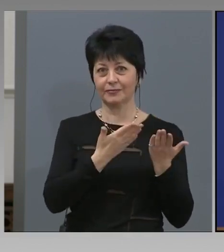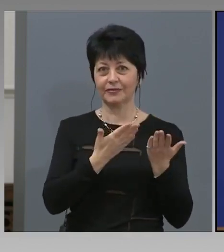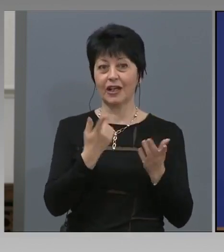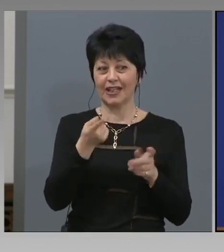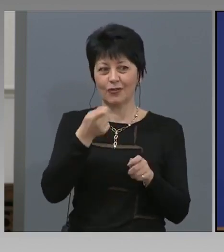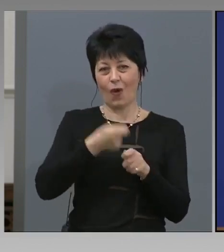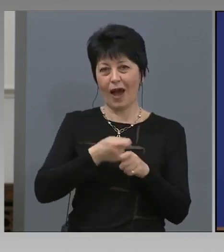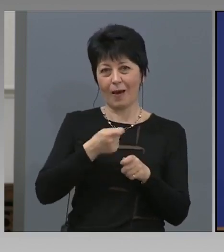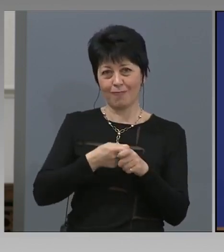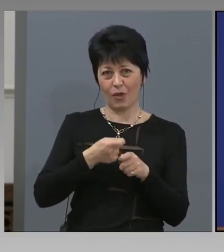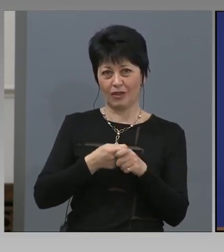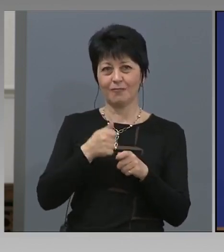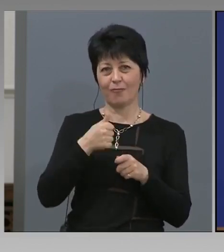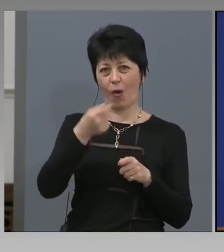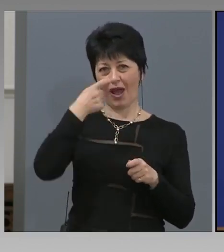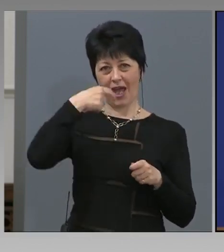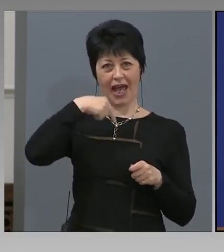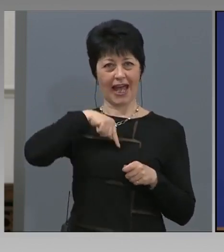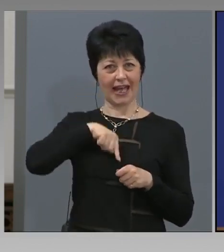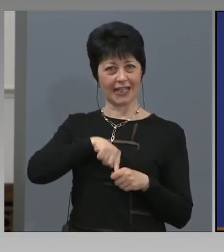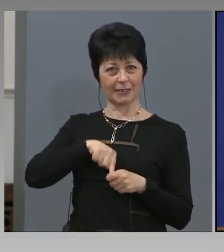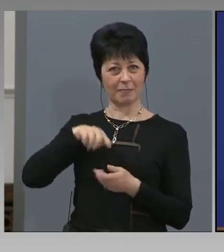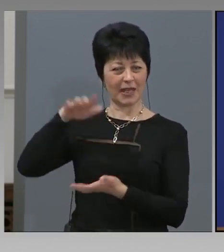обърнеме цели производства от тази посока.